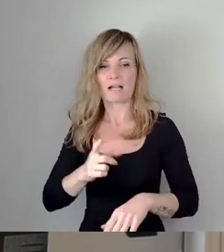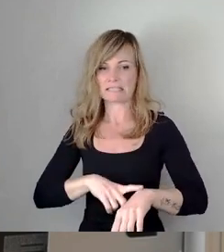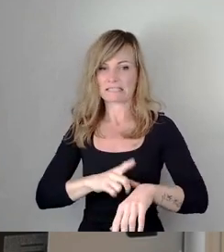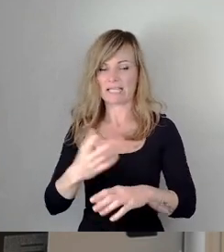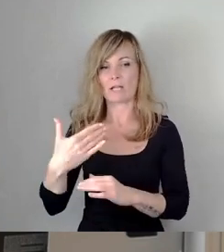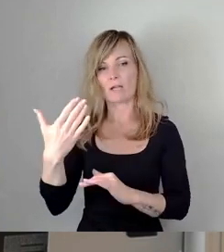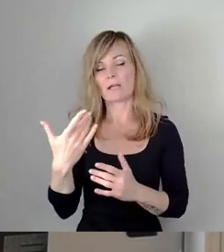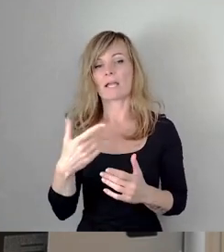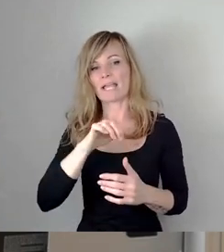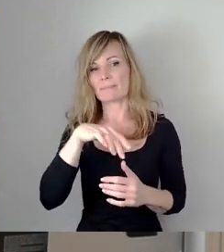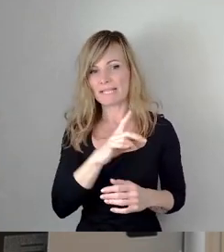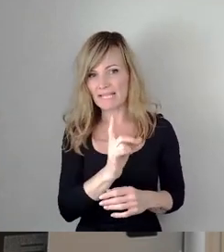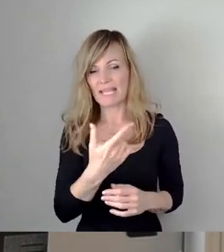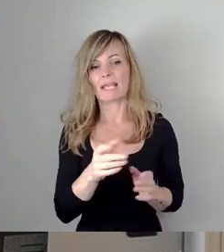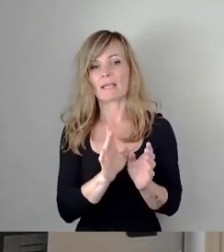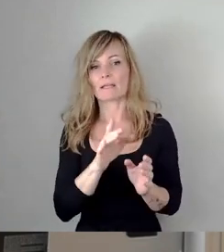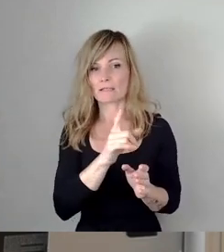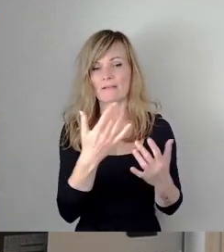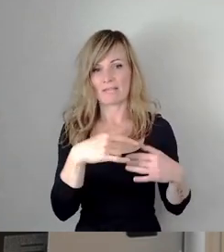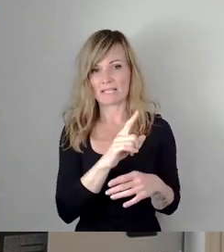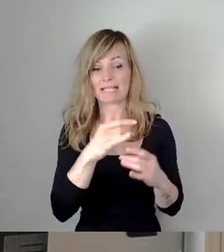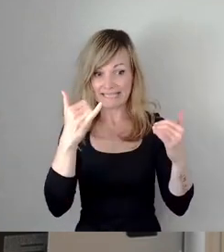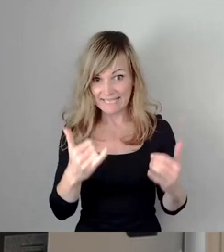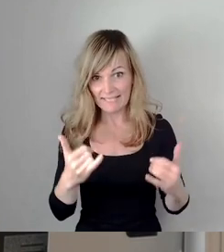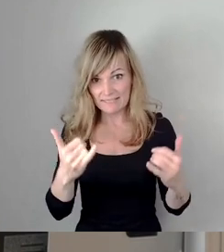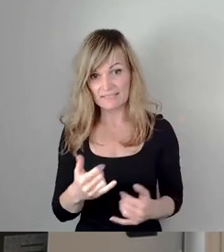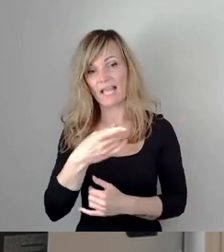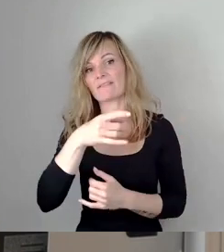SPD in Unionshand. Jetzt haben wir die FDP.